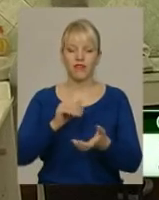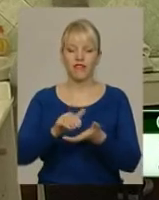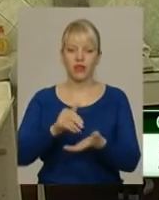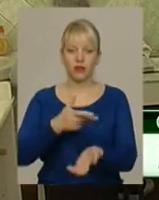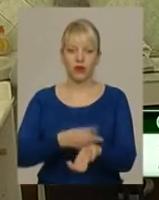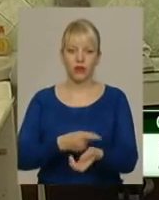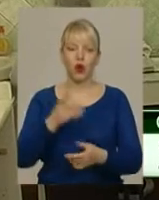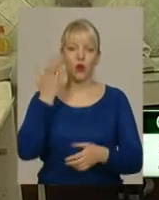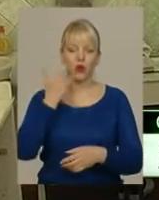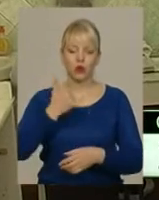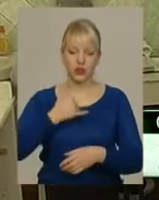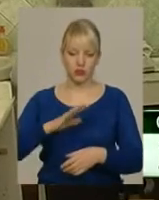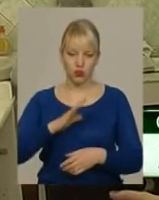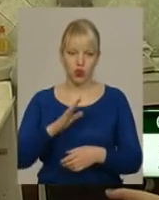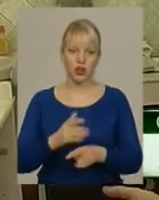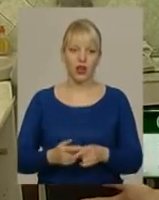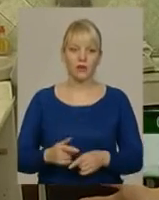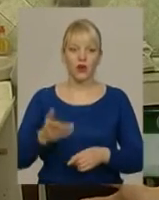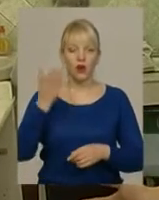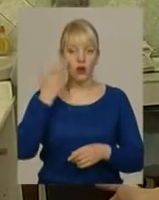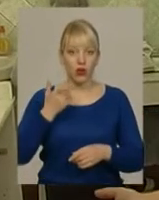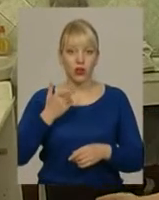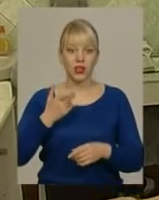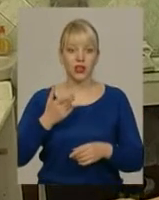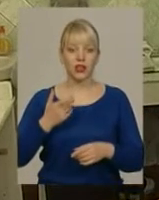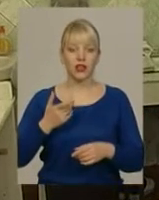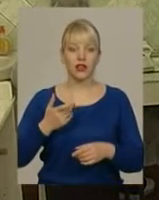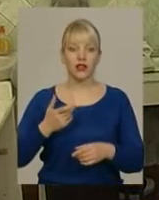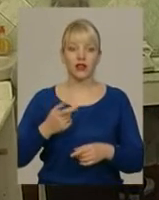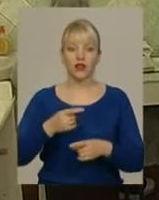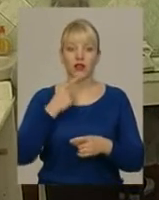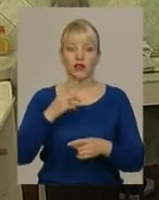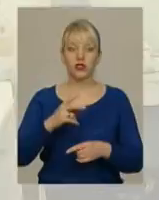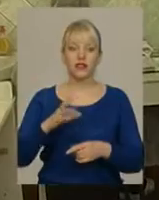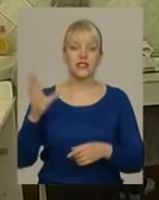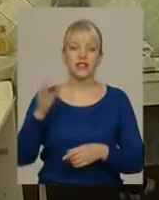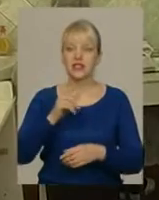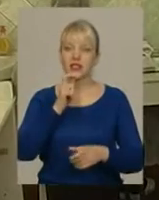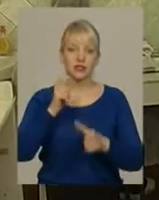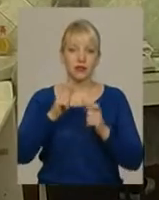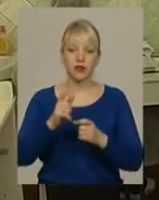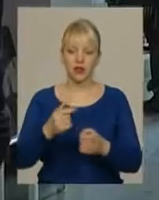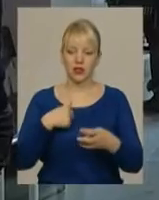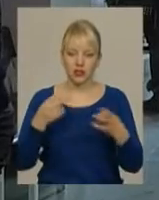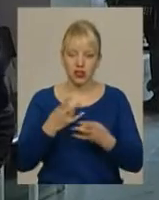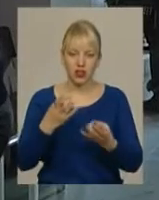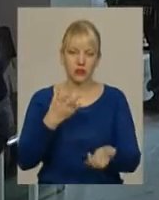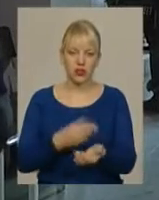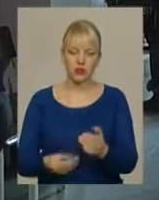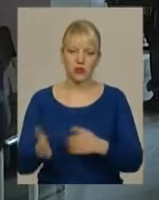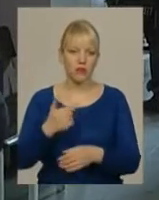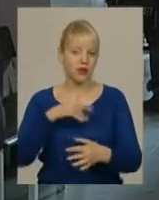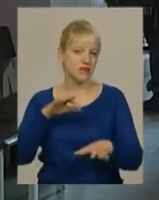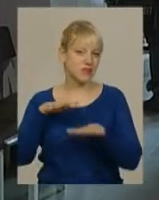вакцина. Говорять, б'ють всі колокола і говорять, що їм потрібні щеплення. Нас штурмують кожного дня. Ситуація